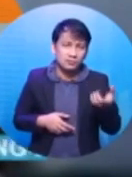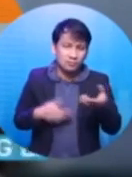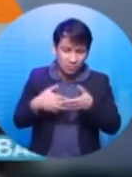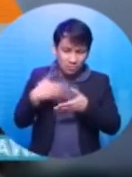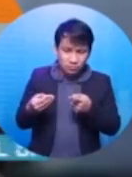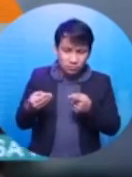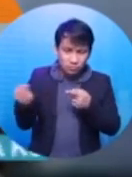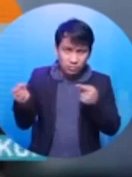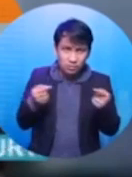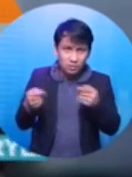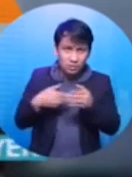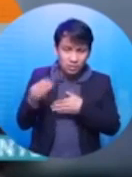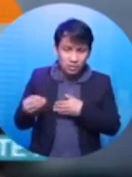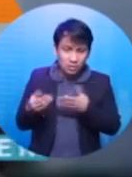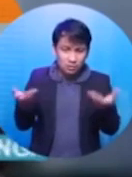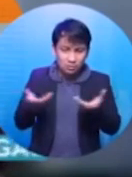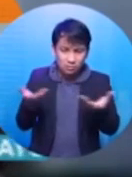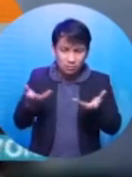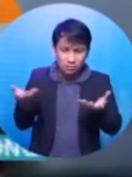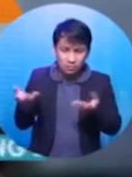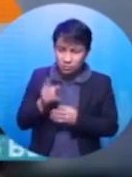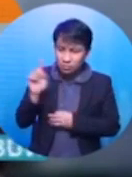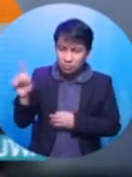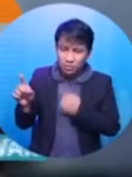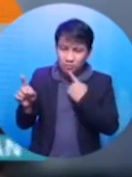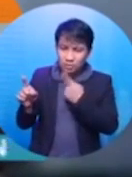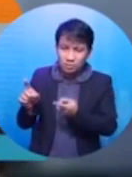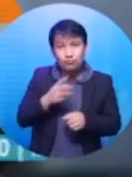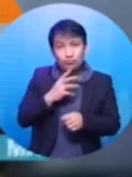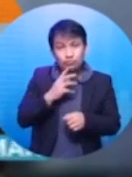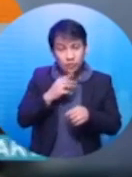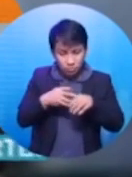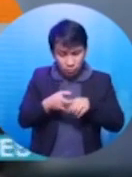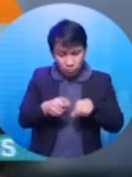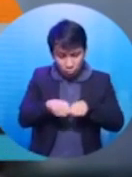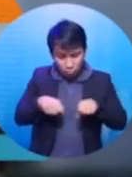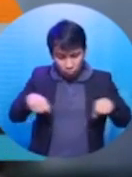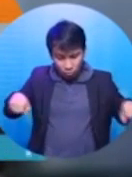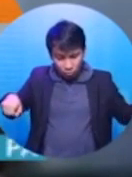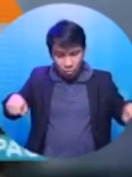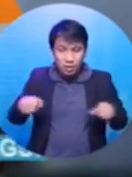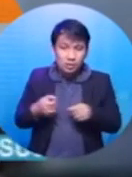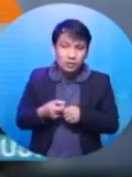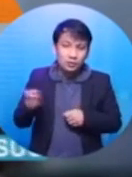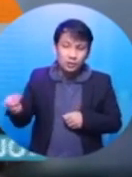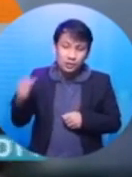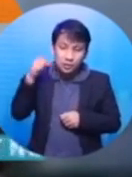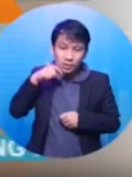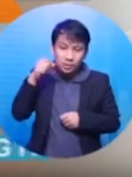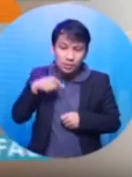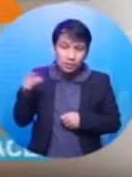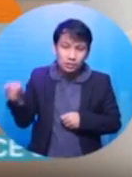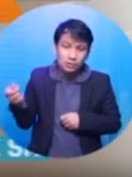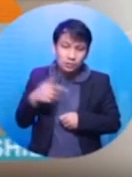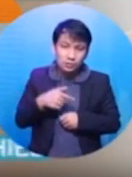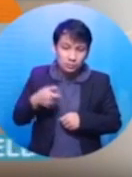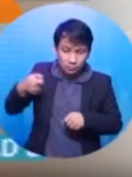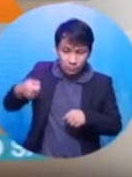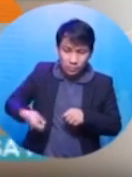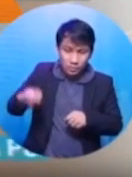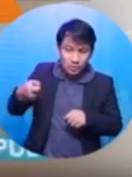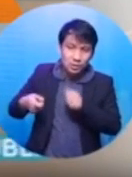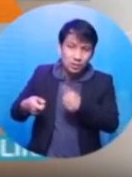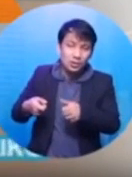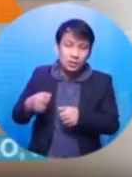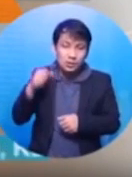doon. Sabi niya, ate saan ba yung ano, yung hos? Tapos, sabi nitong ate niya, kamay na umiigid pa si